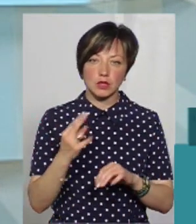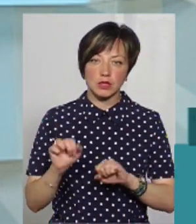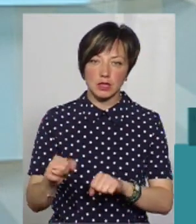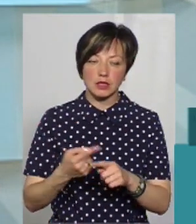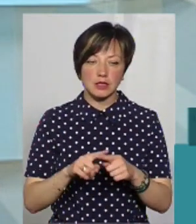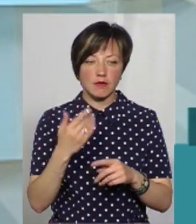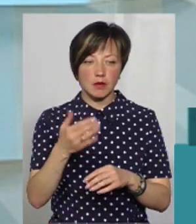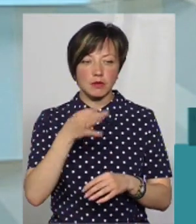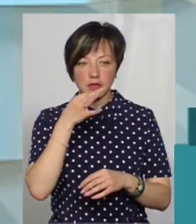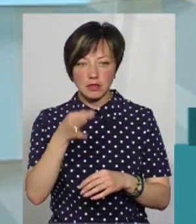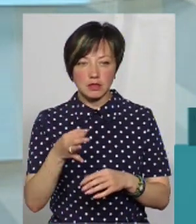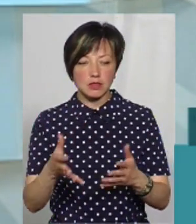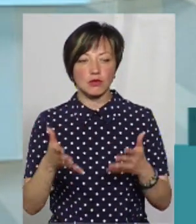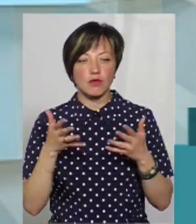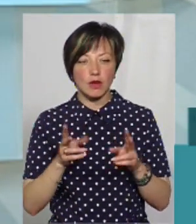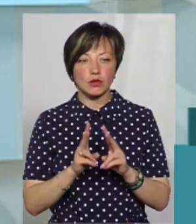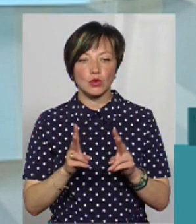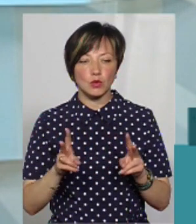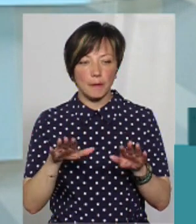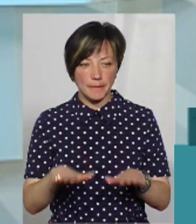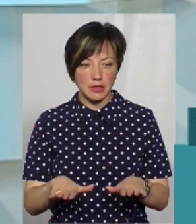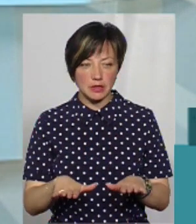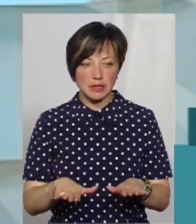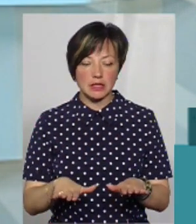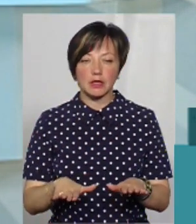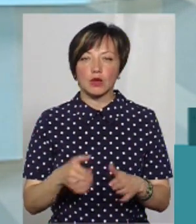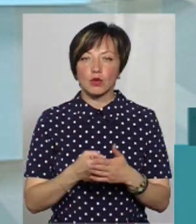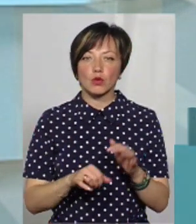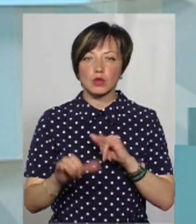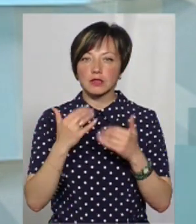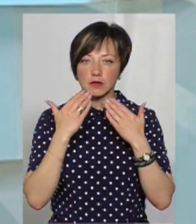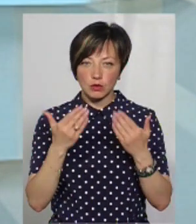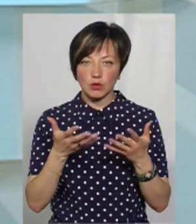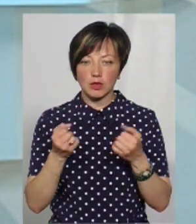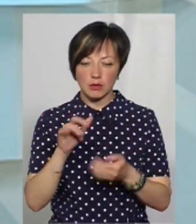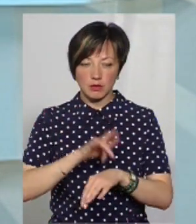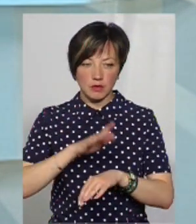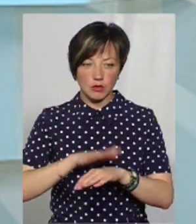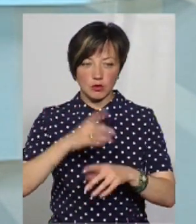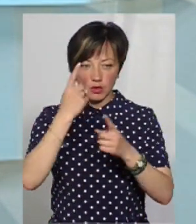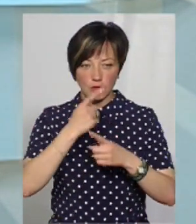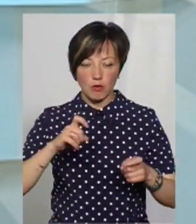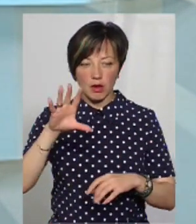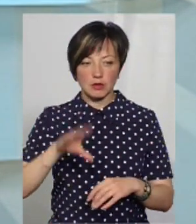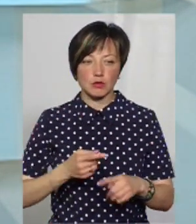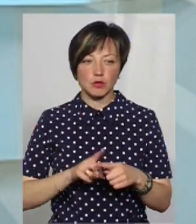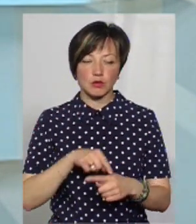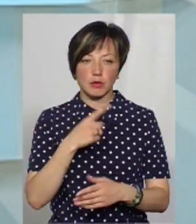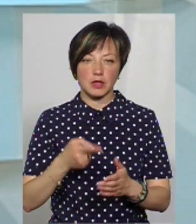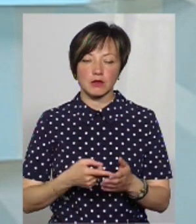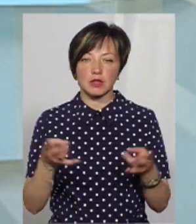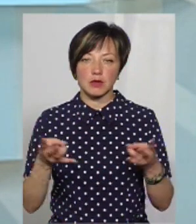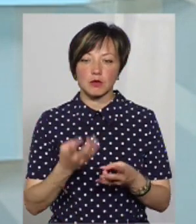соцзахисту. Це вам вже треба буде з'ясувати на місці, до якого можна звернутися і отримати всю вичерпну інформацію, що